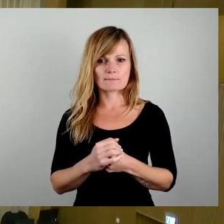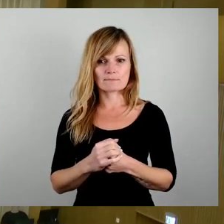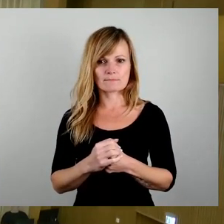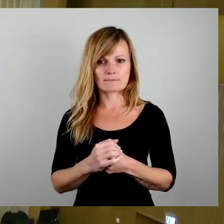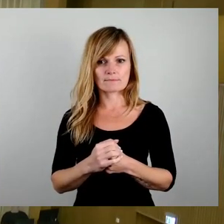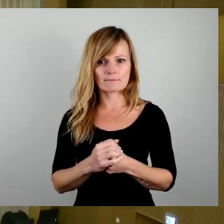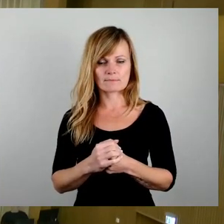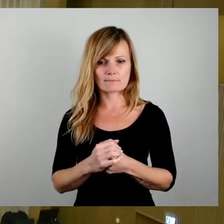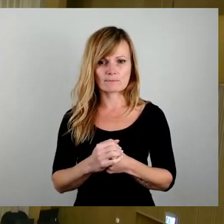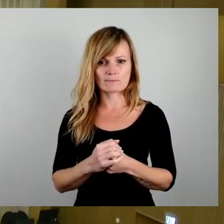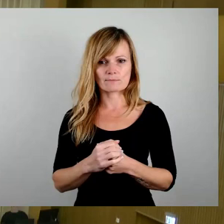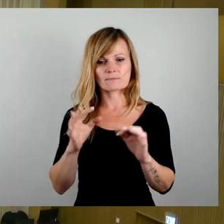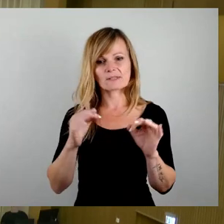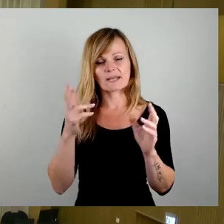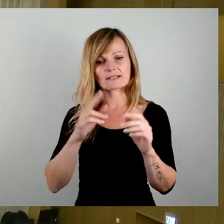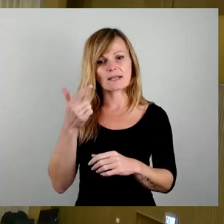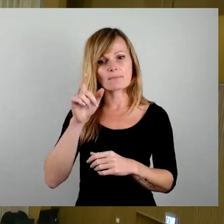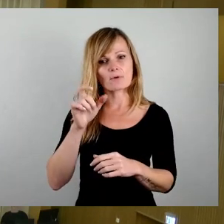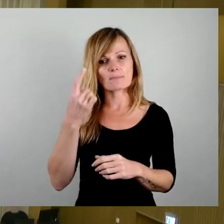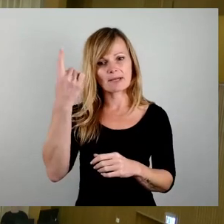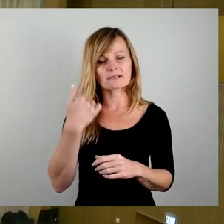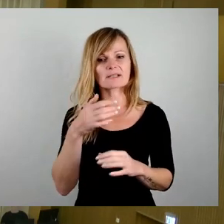Sehr geehrter Herr Burkommissar, sehr geehrte Kolleginnen und Kollegen.